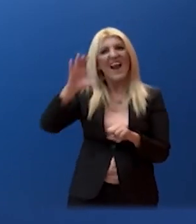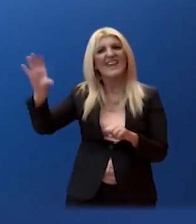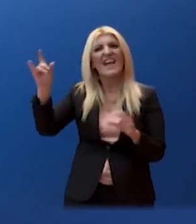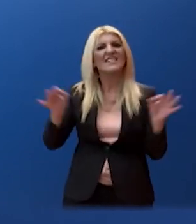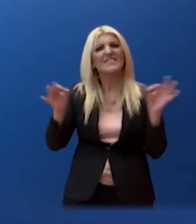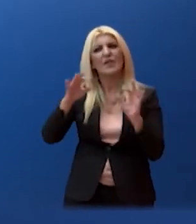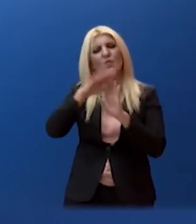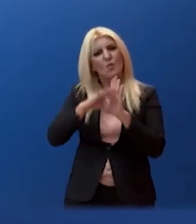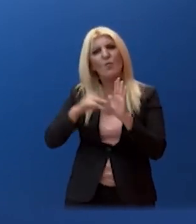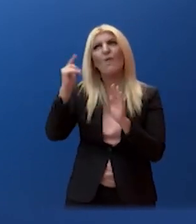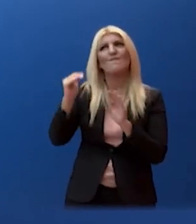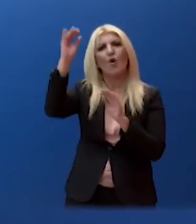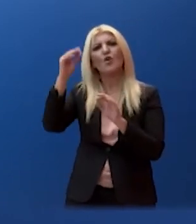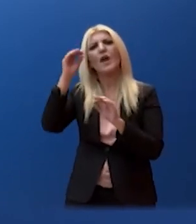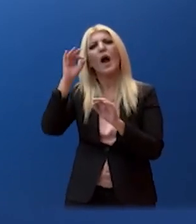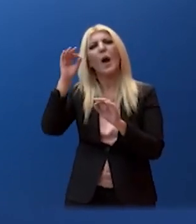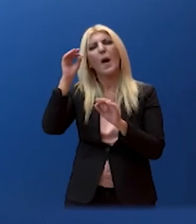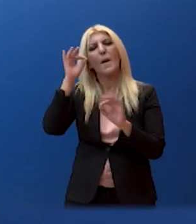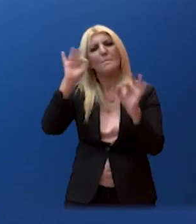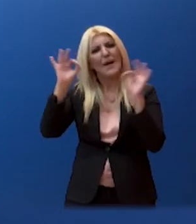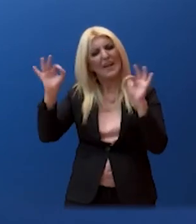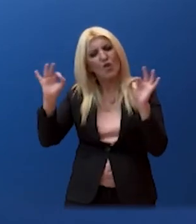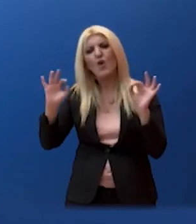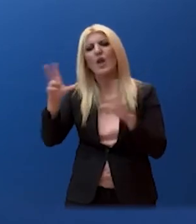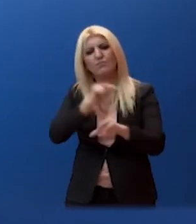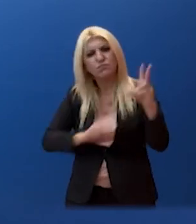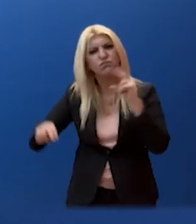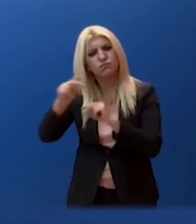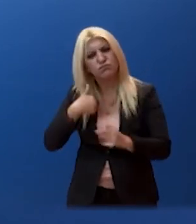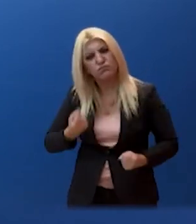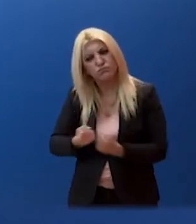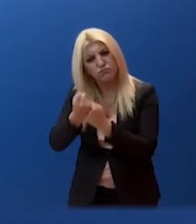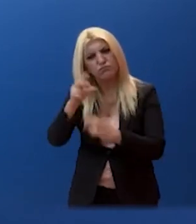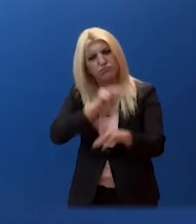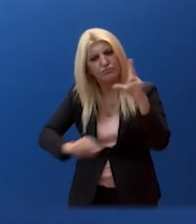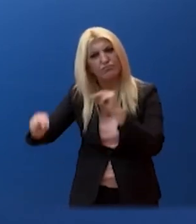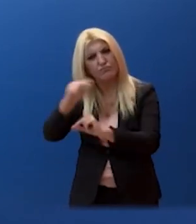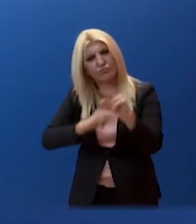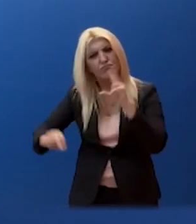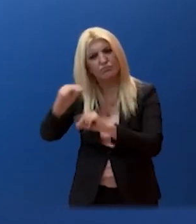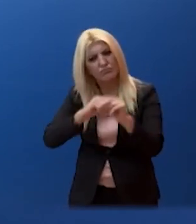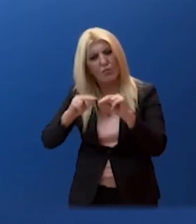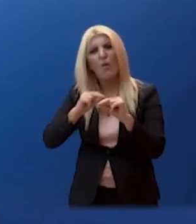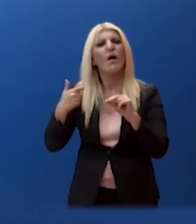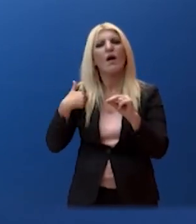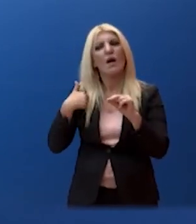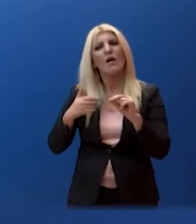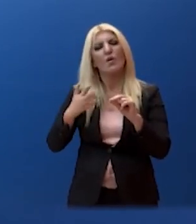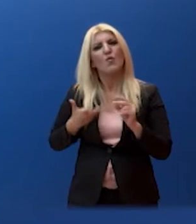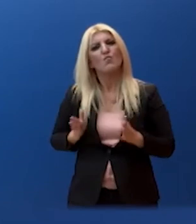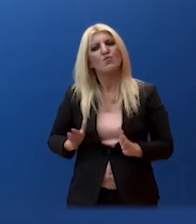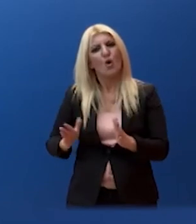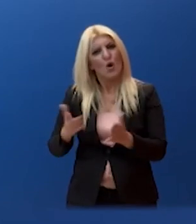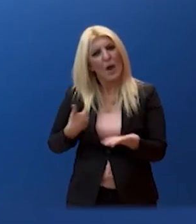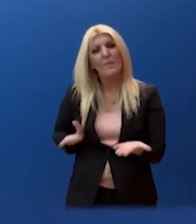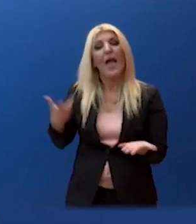Μακεδονίας. Και νομίζω ότι έχουμε δείξει ότι το τελευταίο διάστημα έχουμε προχωρήσει αρκετά σε όλα τα επίπεδα και ξέρετε ότι υπάρχουν ήδη κάτι θυμμένα